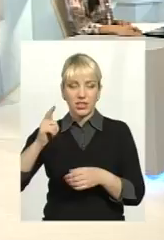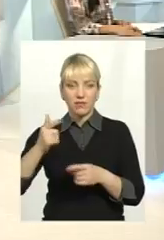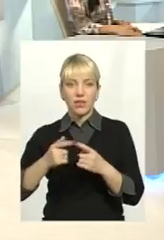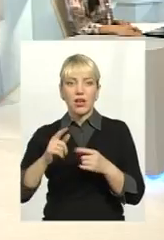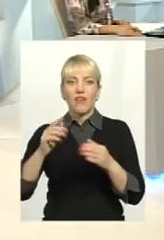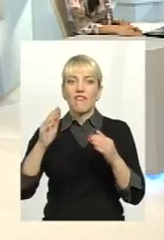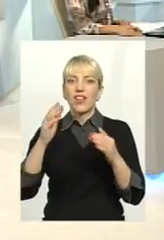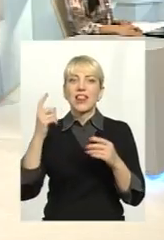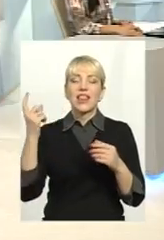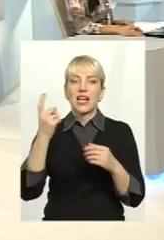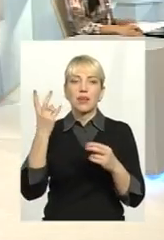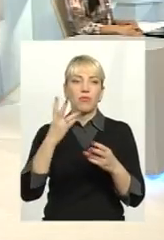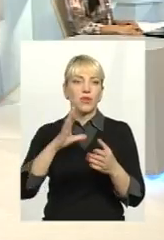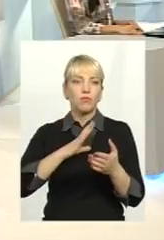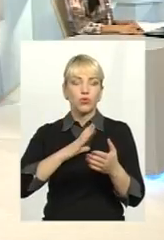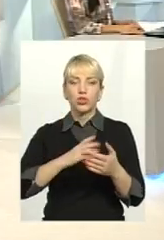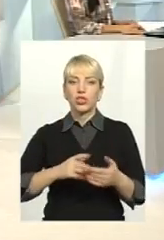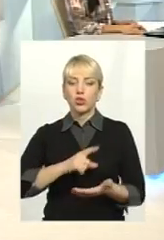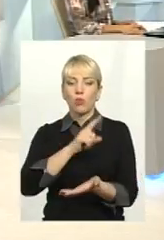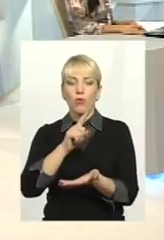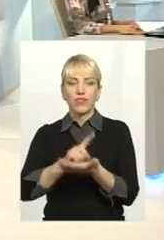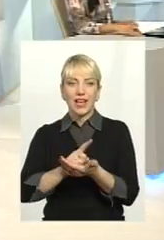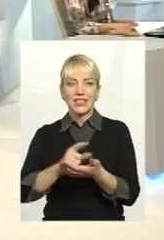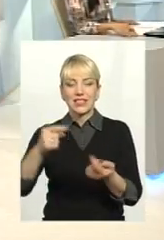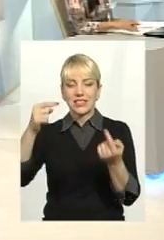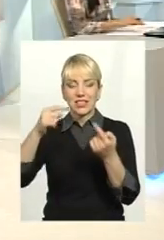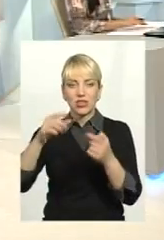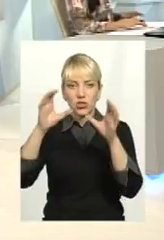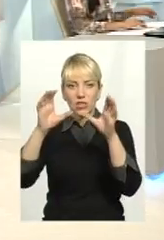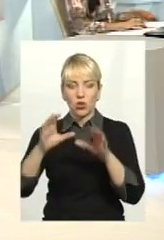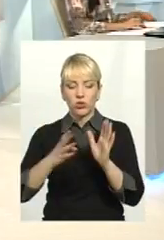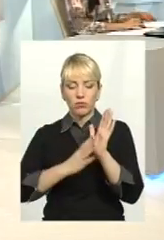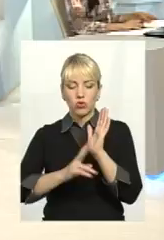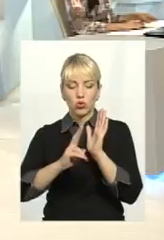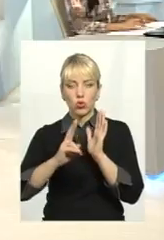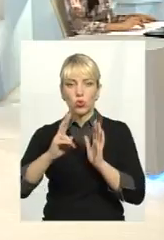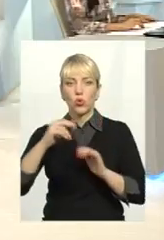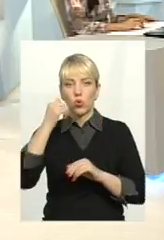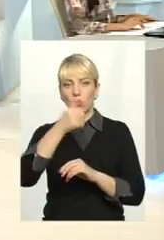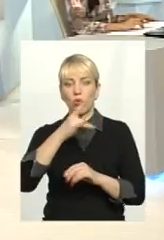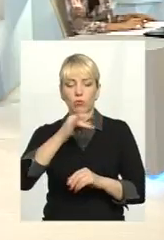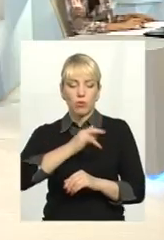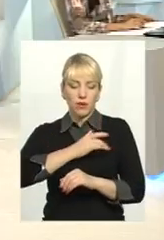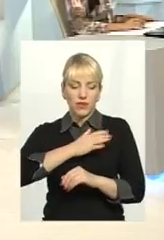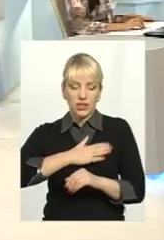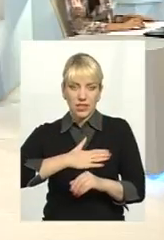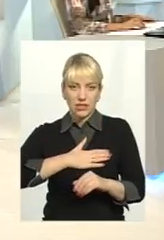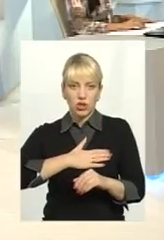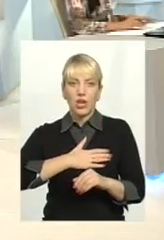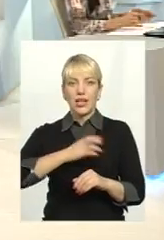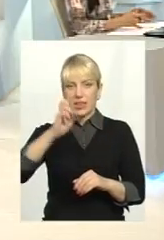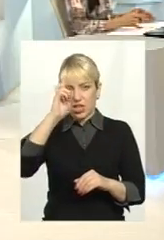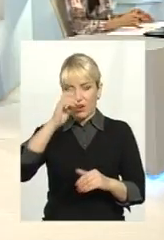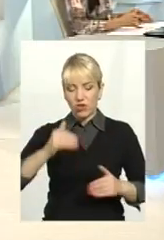влада була зобов'язана, згідно з законом 92-го року про приватизацію державного житлового фонду,